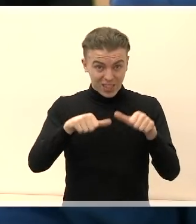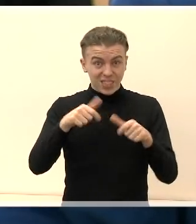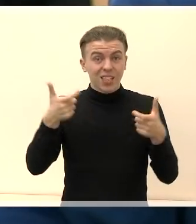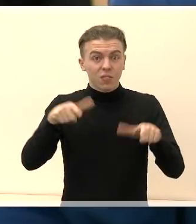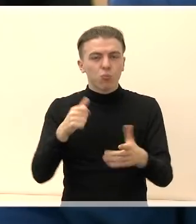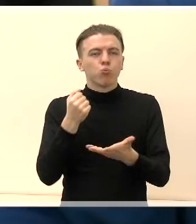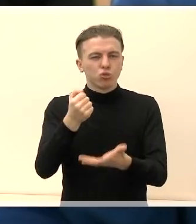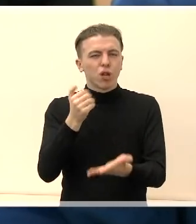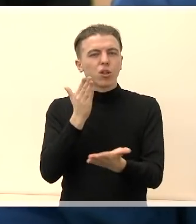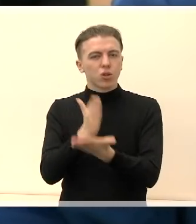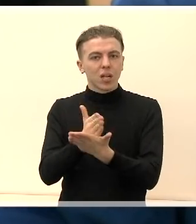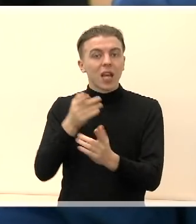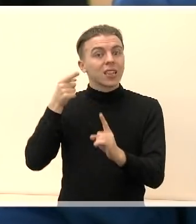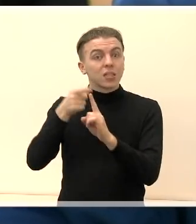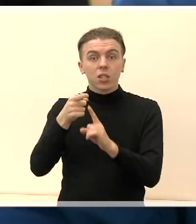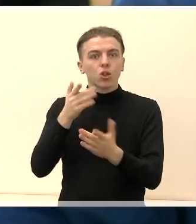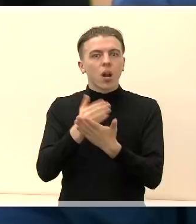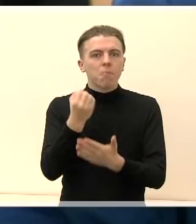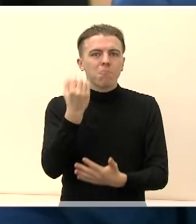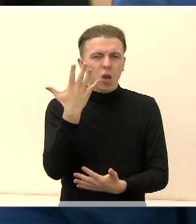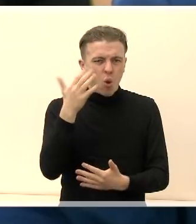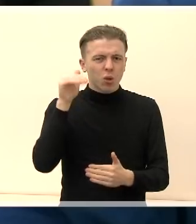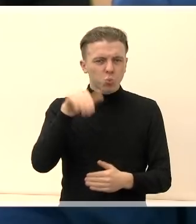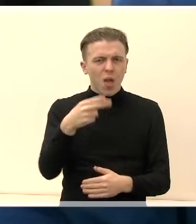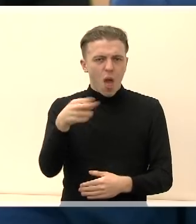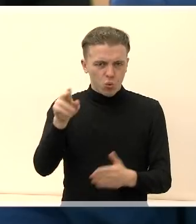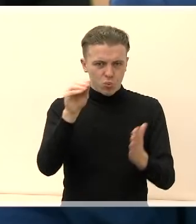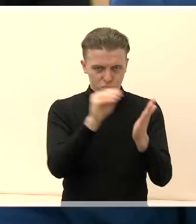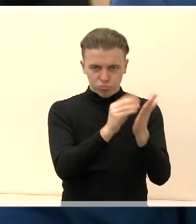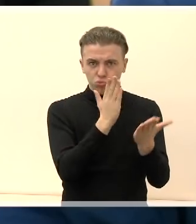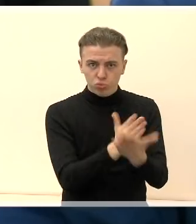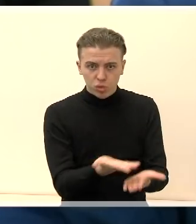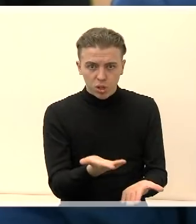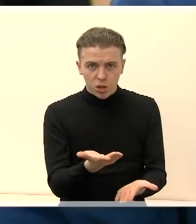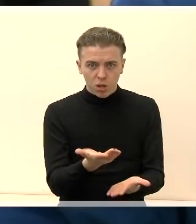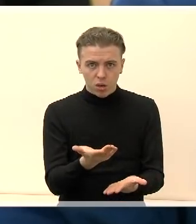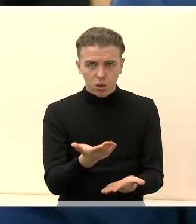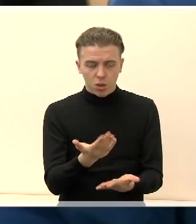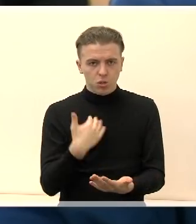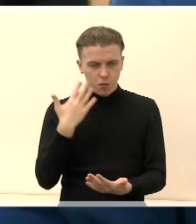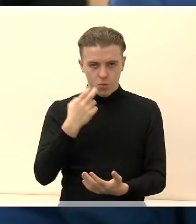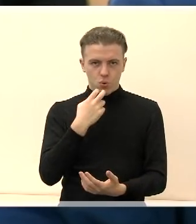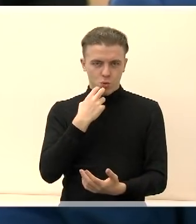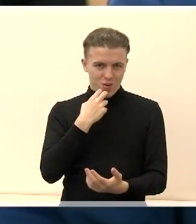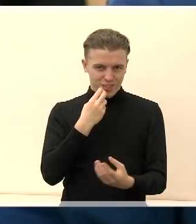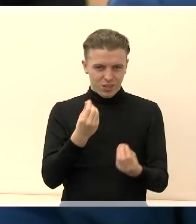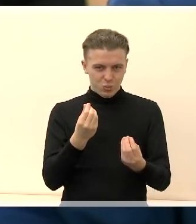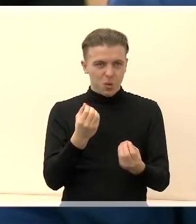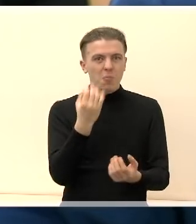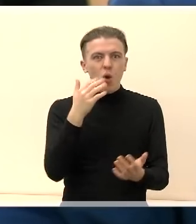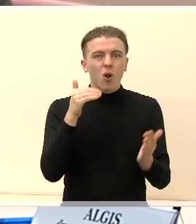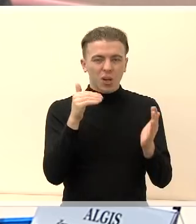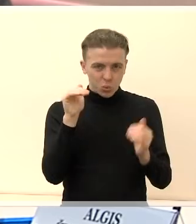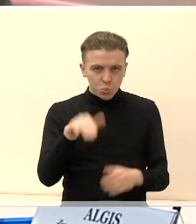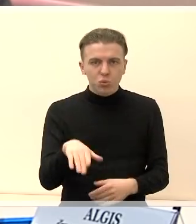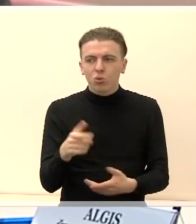biudžete, tam tikslu yra numatyta 15 tūkstančių eurų. Tai iš tikrųjų, tai yra mano įsitikinimų jokinga suma, ką galima už tokią sumą pareimti.